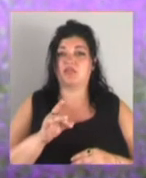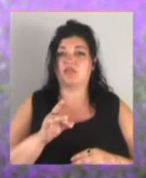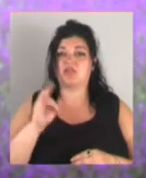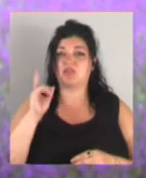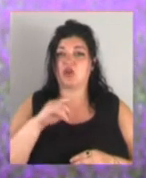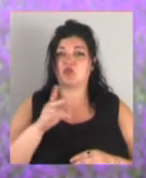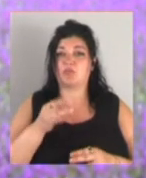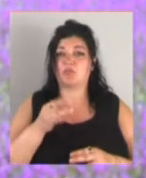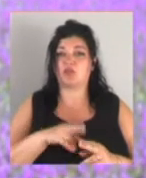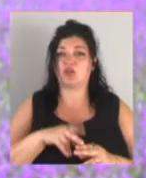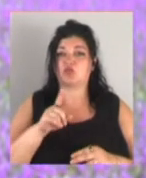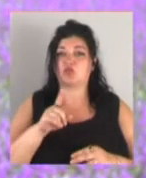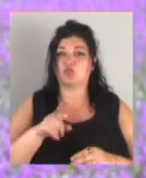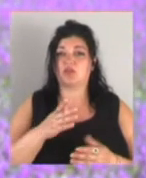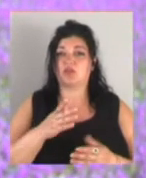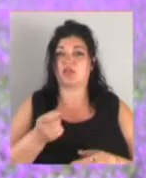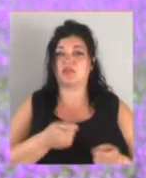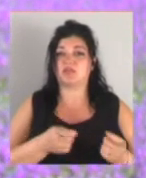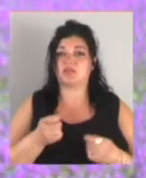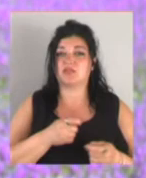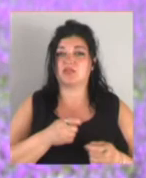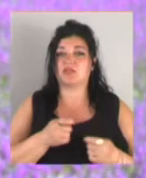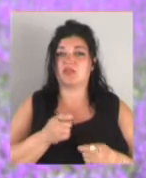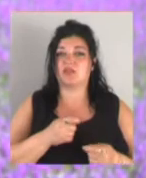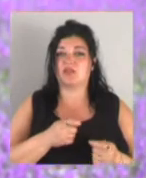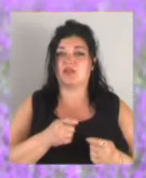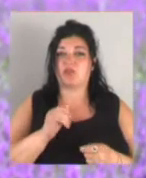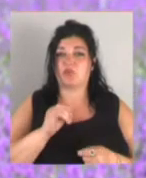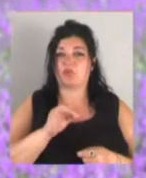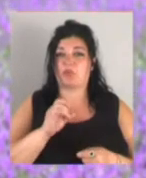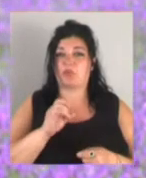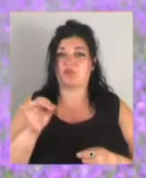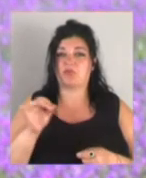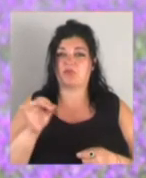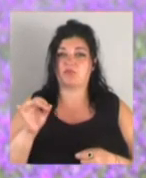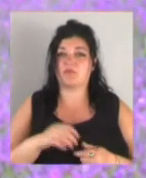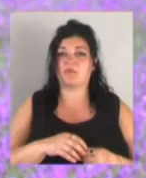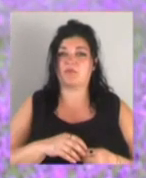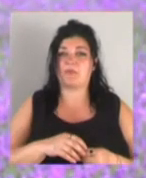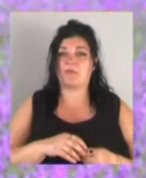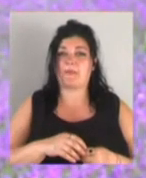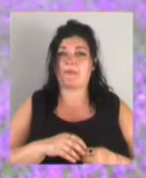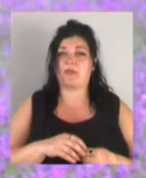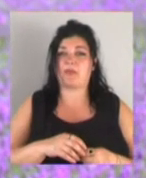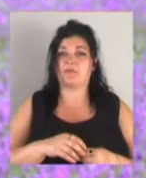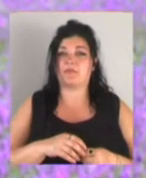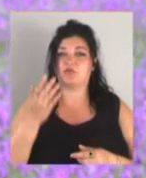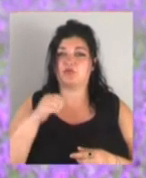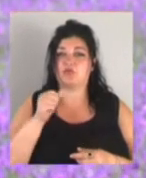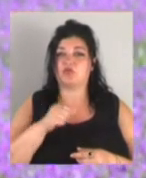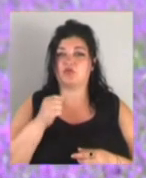тут є насіння у ґрунті дельфініума однорічного, я